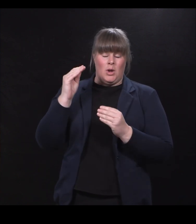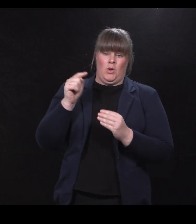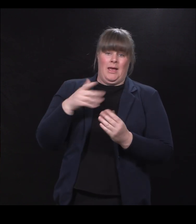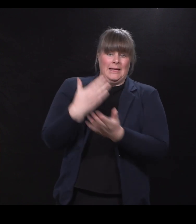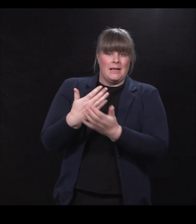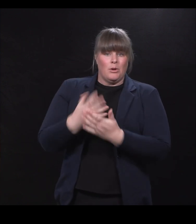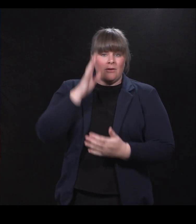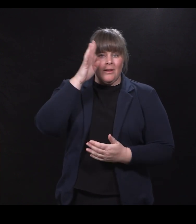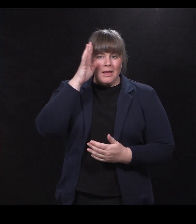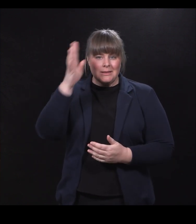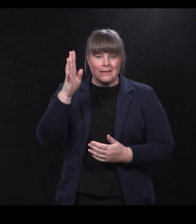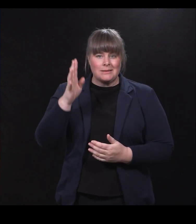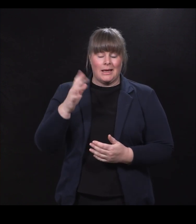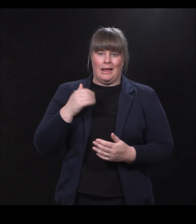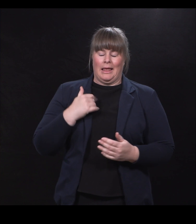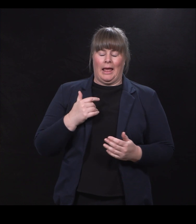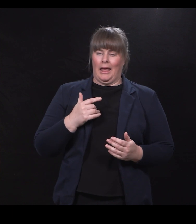Og en som er ganske lett rørt.